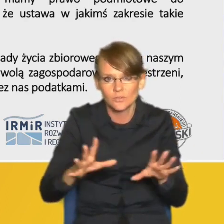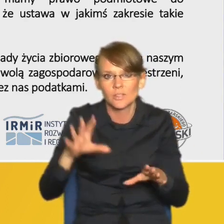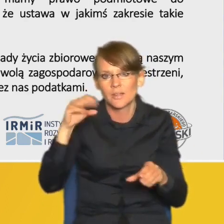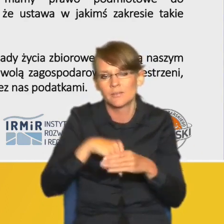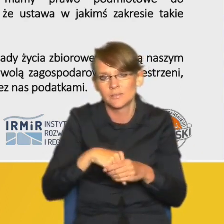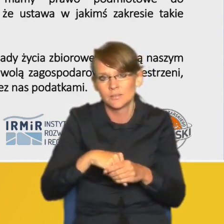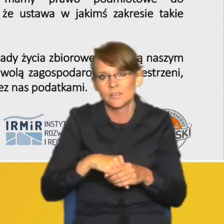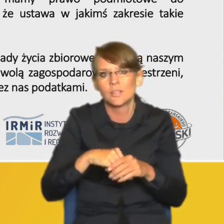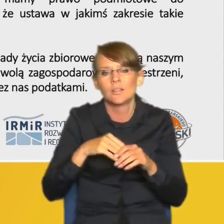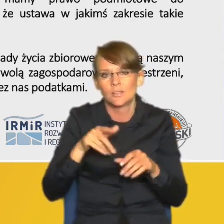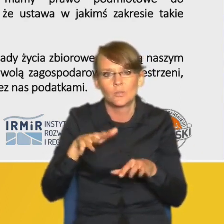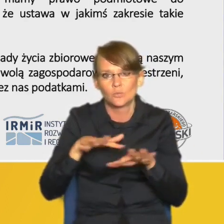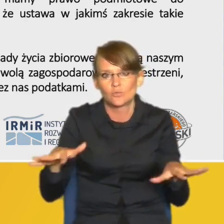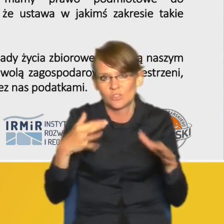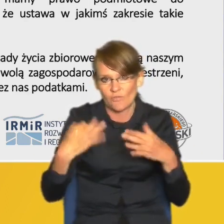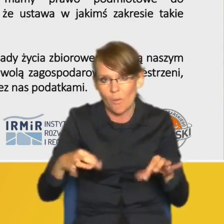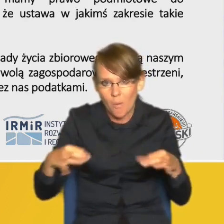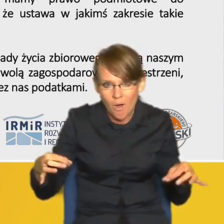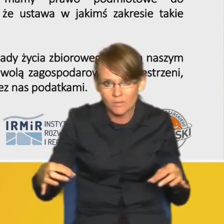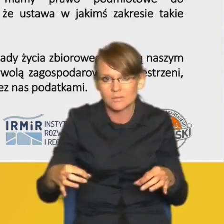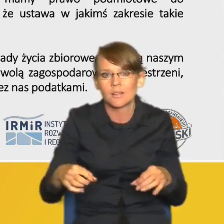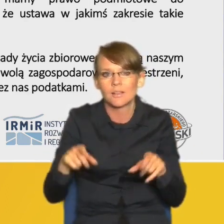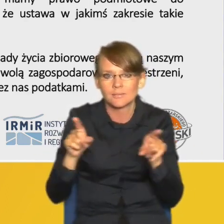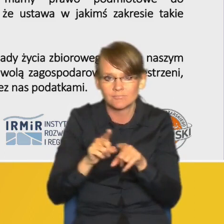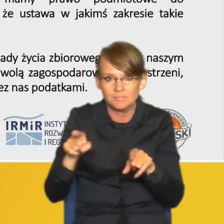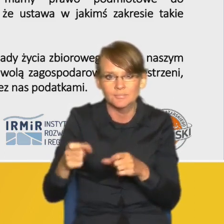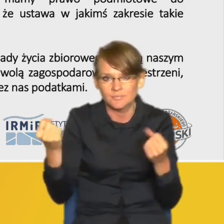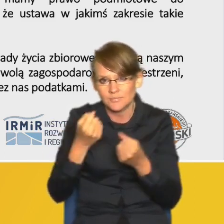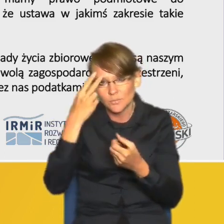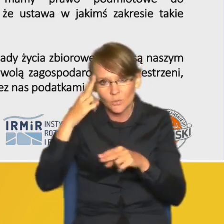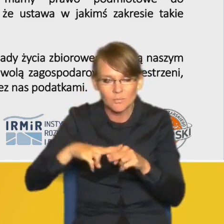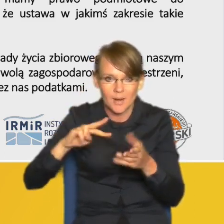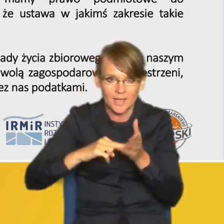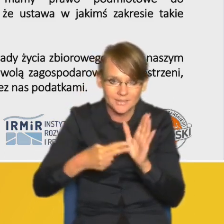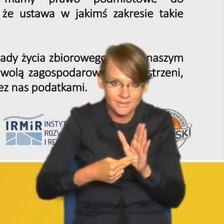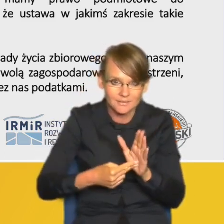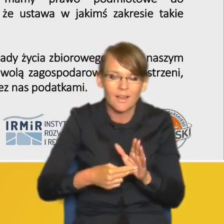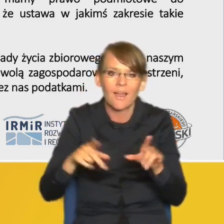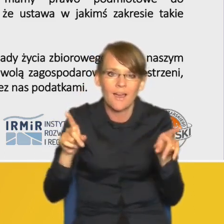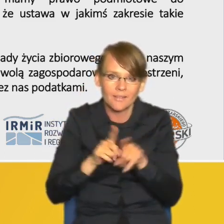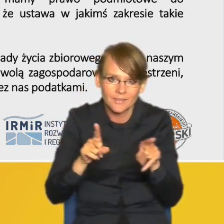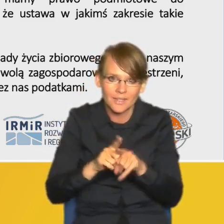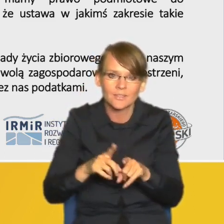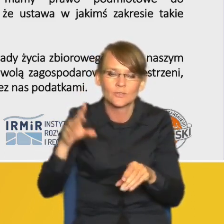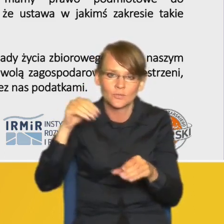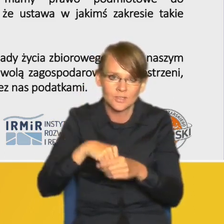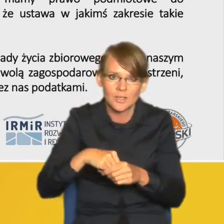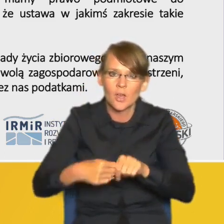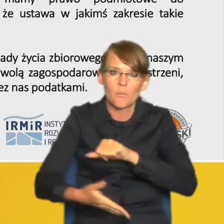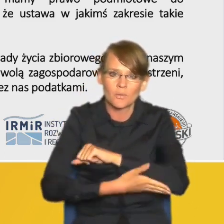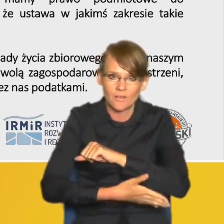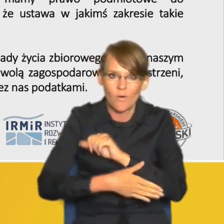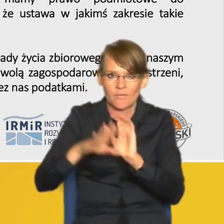swobody i uznania planistycznego ale jednocześnie przy kierowaniu się podstawowymi